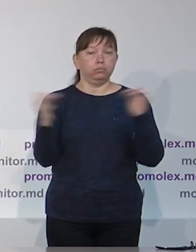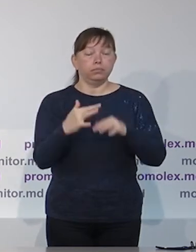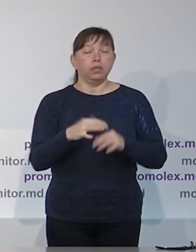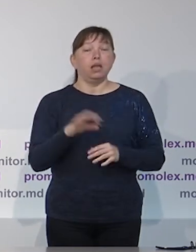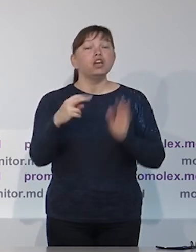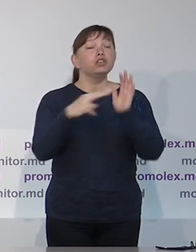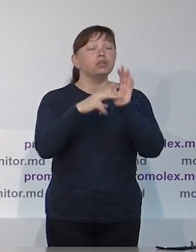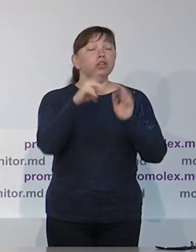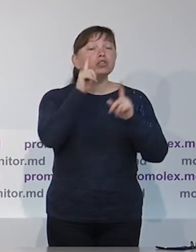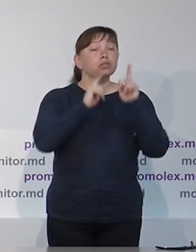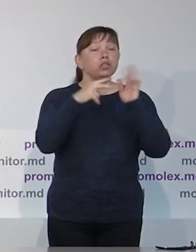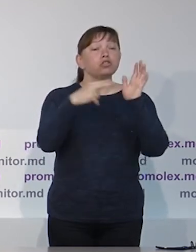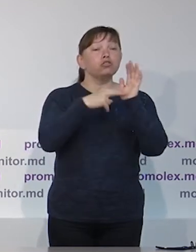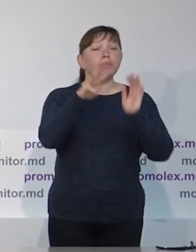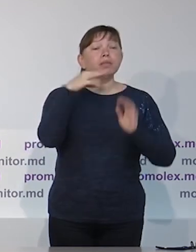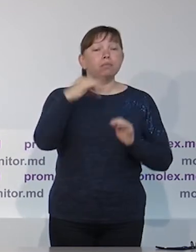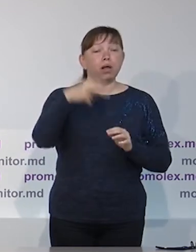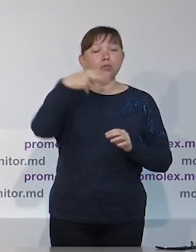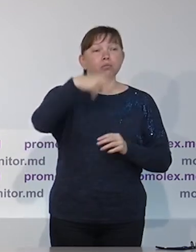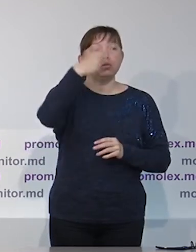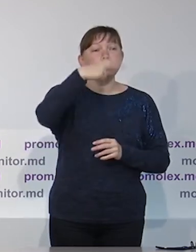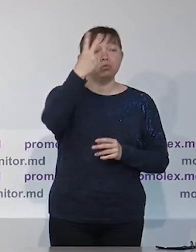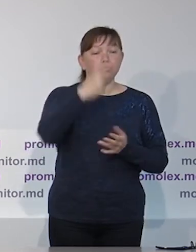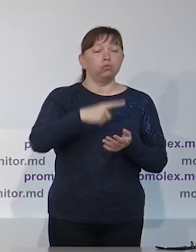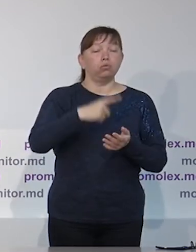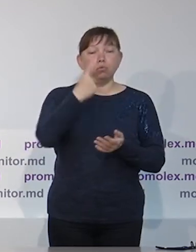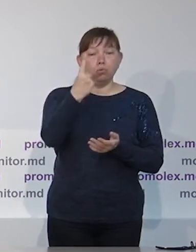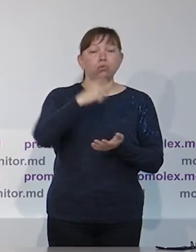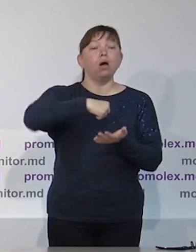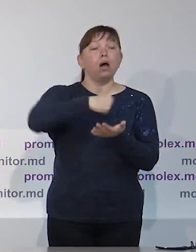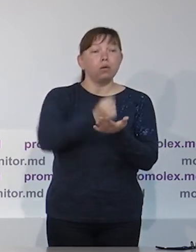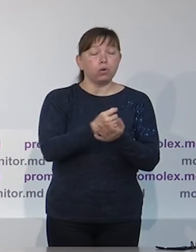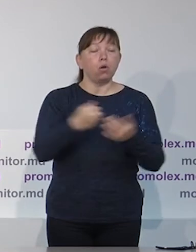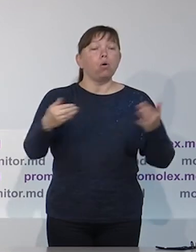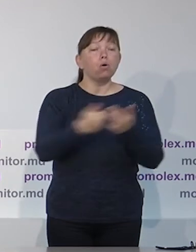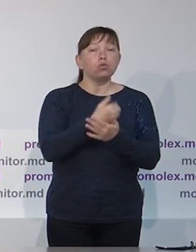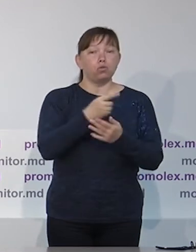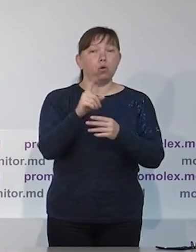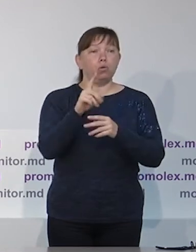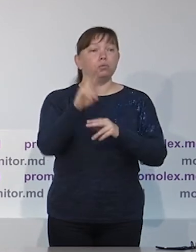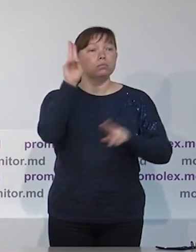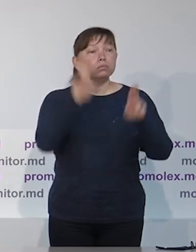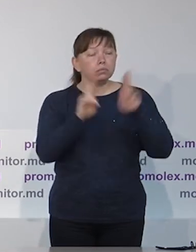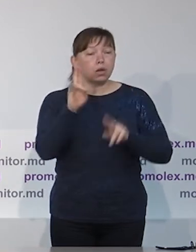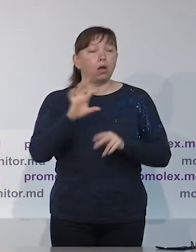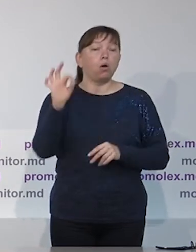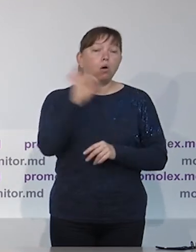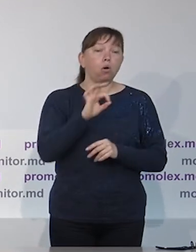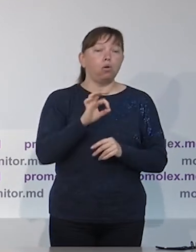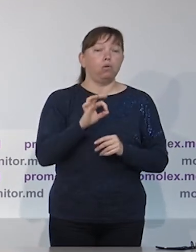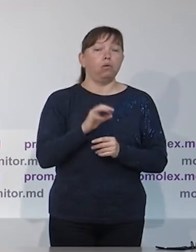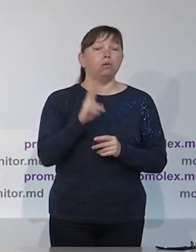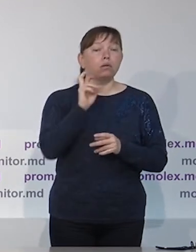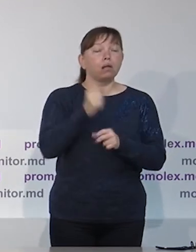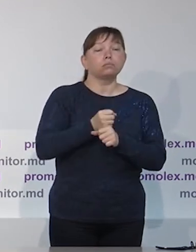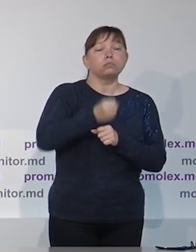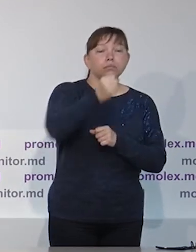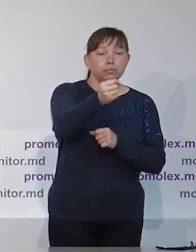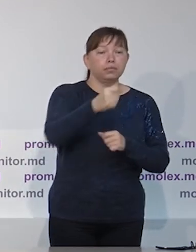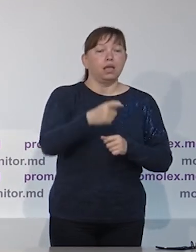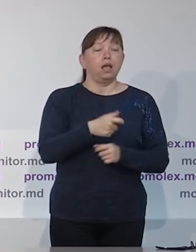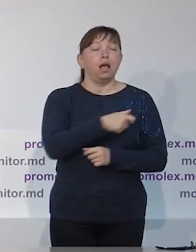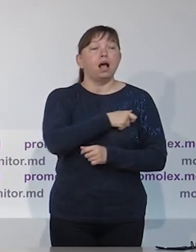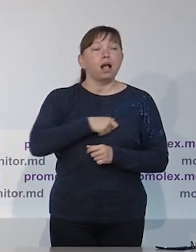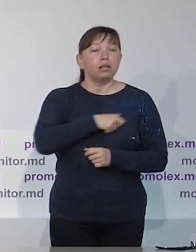одно ординарное и две экстраординарные заседания, и два экстраординарных заседания, а на заседании от 7